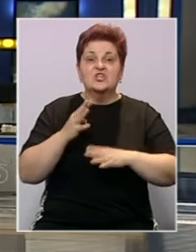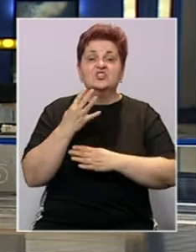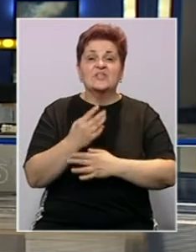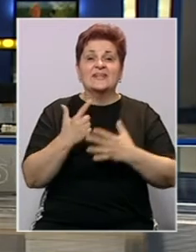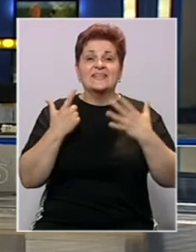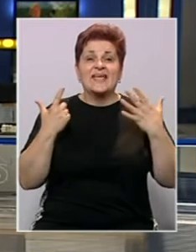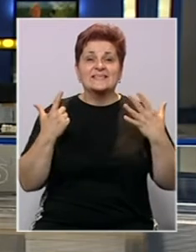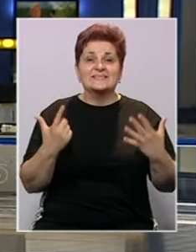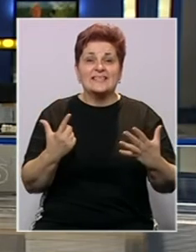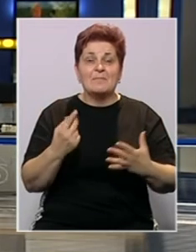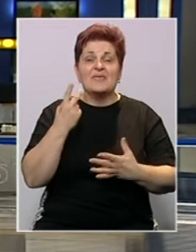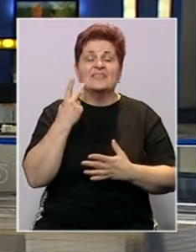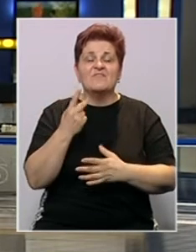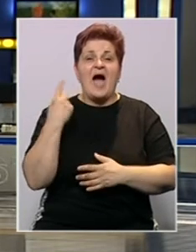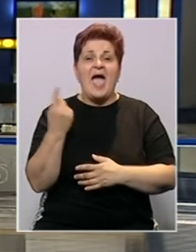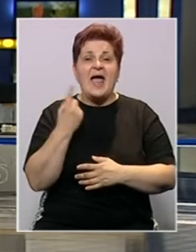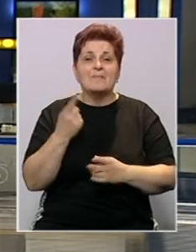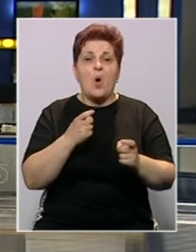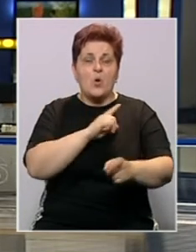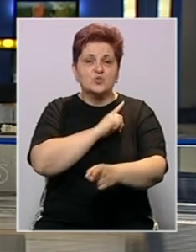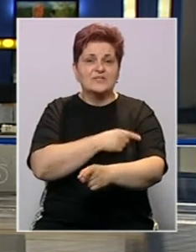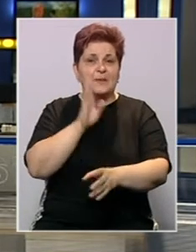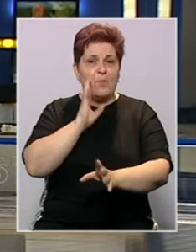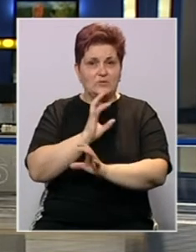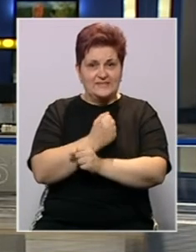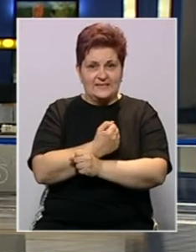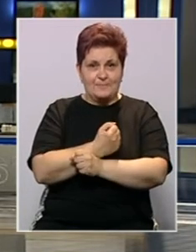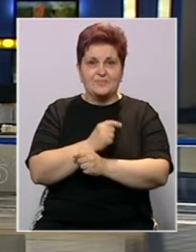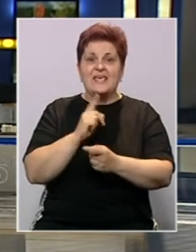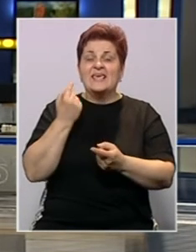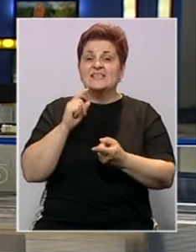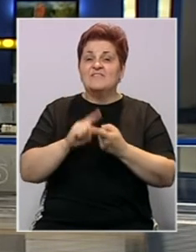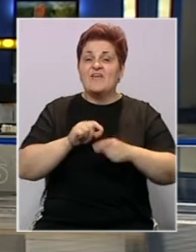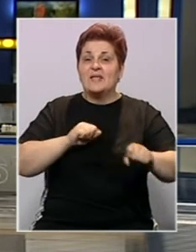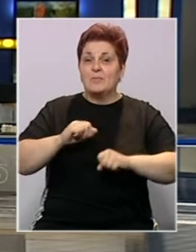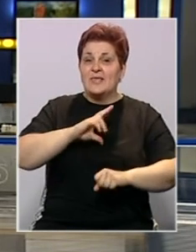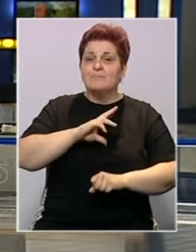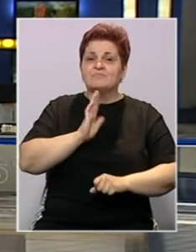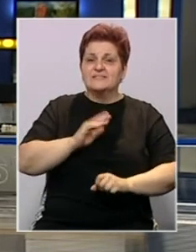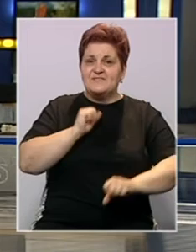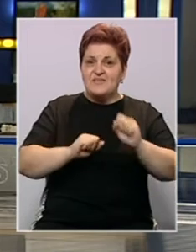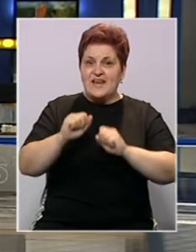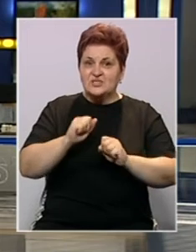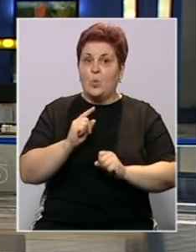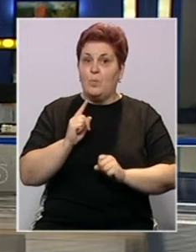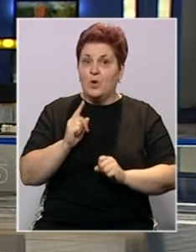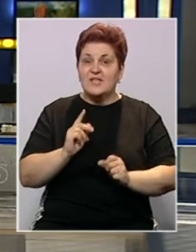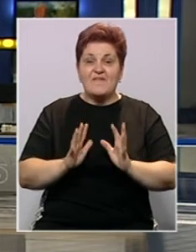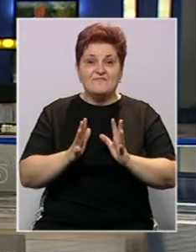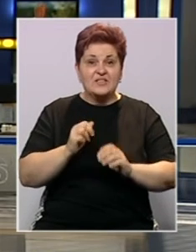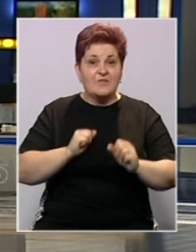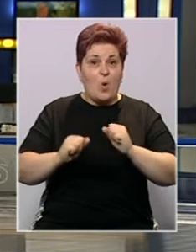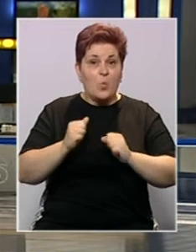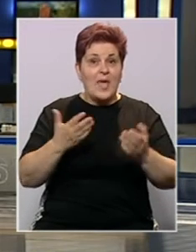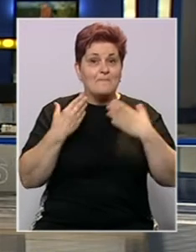47 pripadnika i dva helikoptera oruženih snaga BiH. Iz Federalne uprave civilne zaštite upozoravaju da vatra